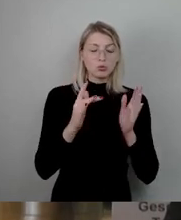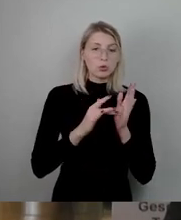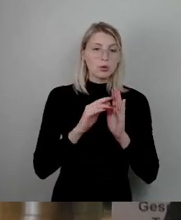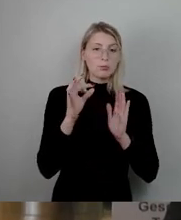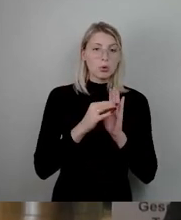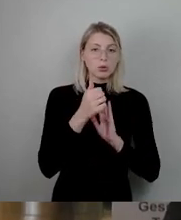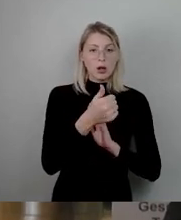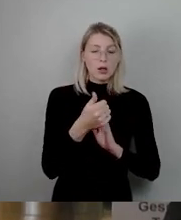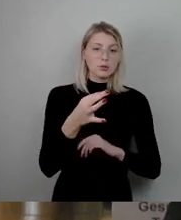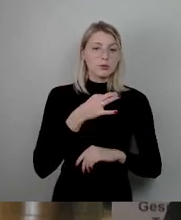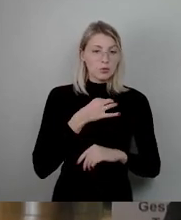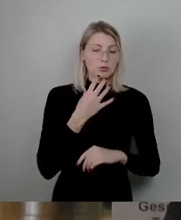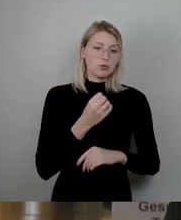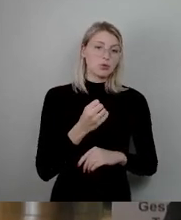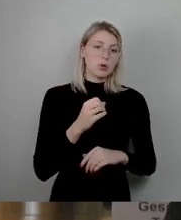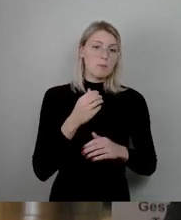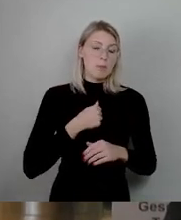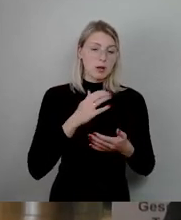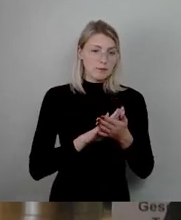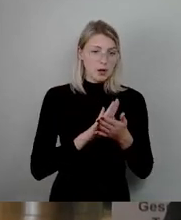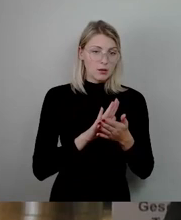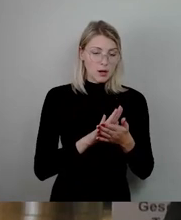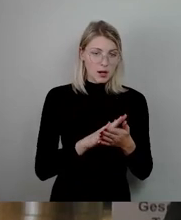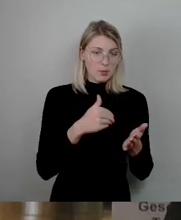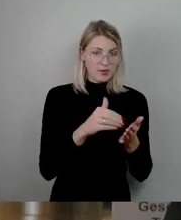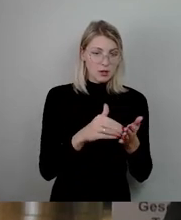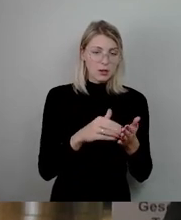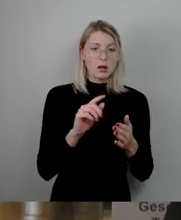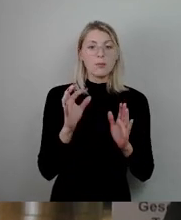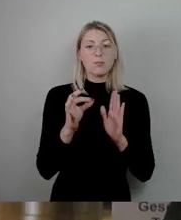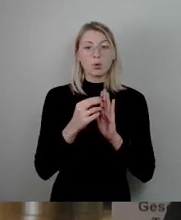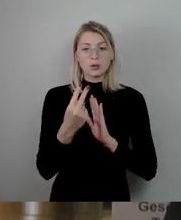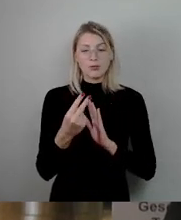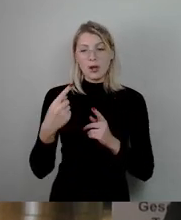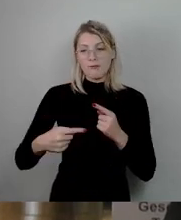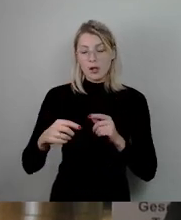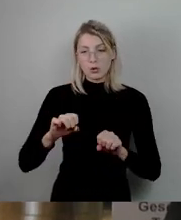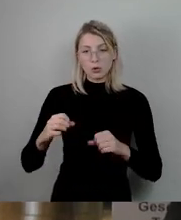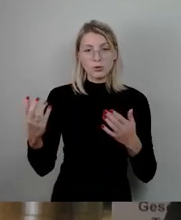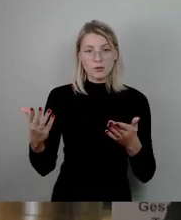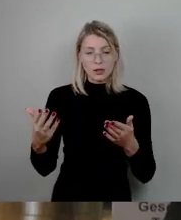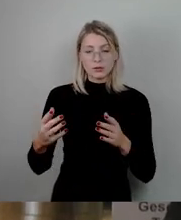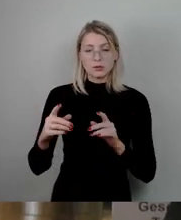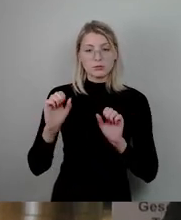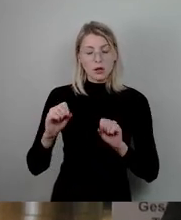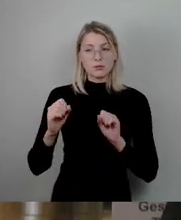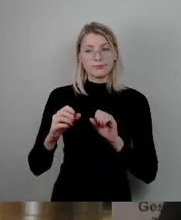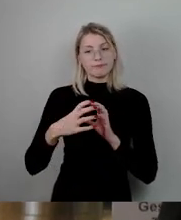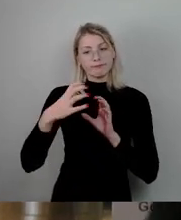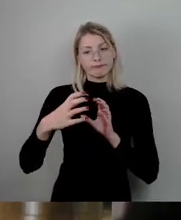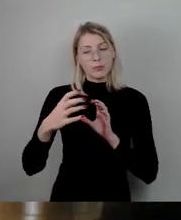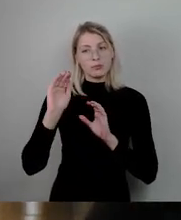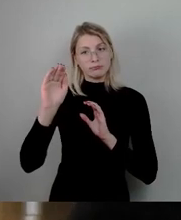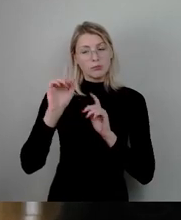das Bad weiter zu betreiben. In Punkt 2 fehlt natürlich die Option, dass man vielleicht mal langfristig plant und auch einen Neubau im